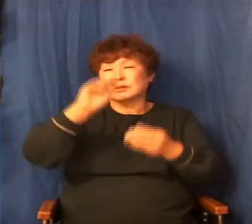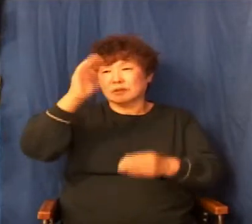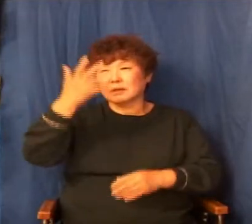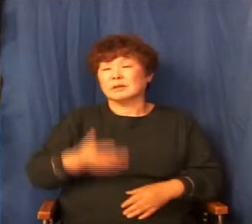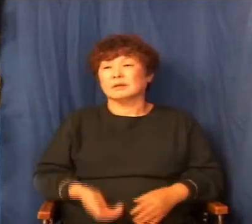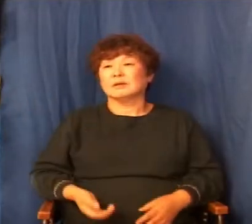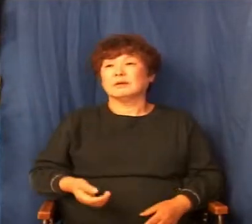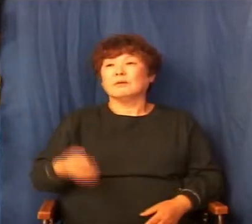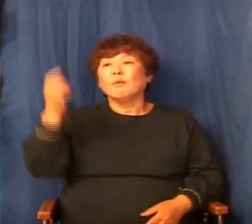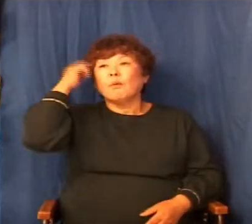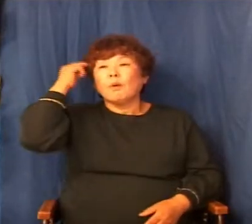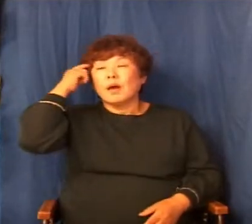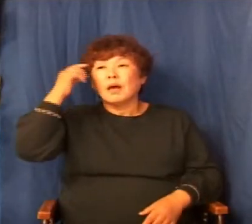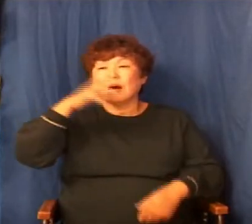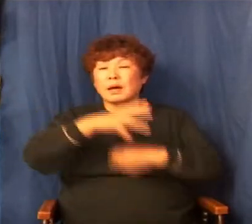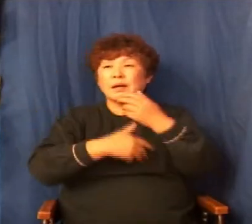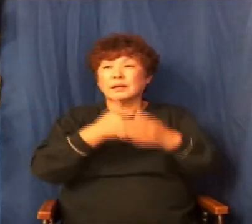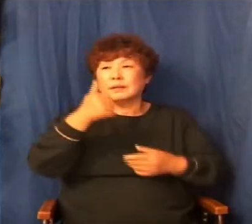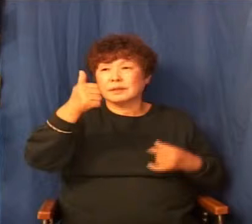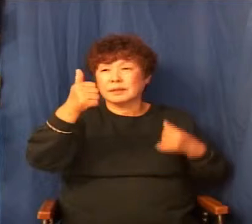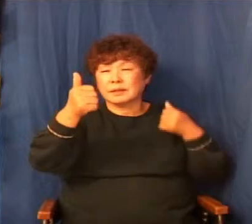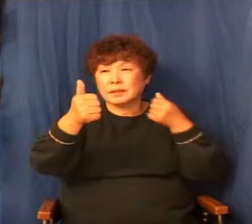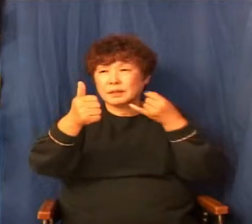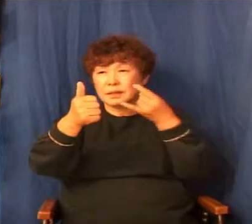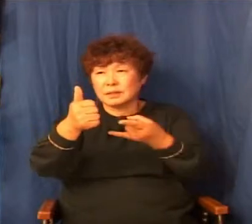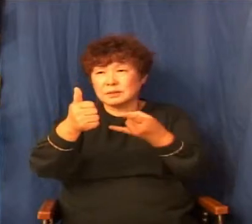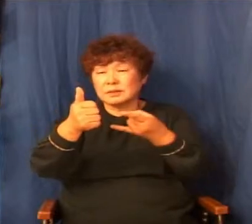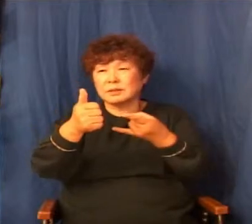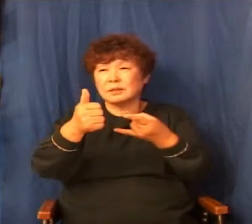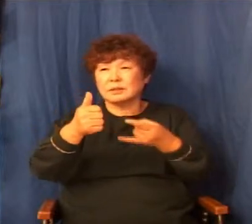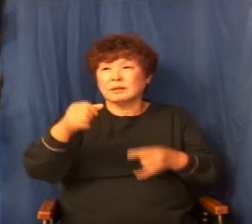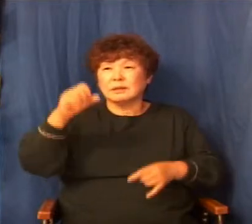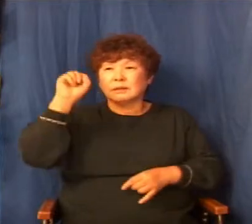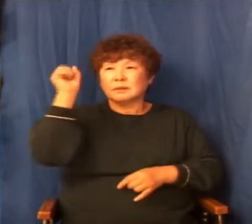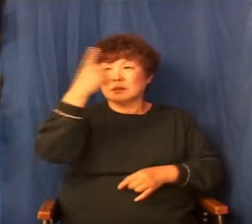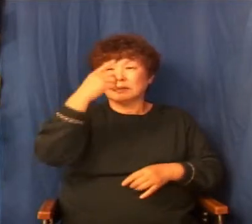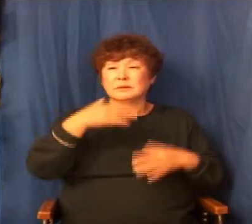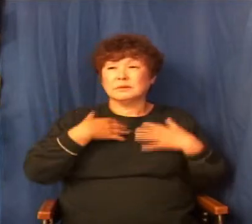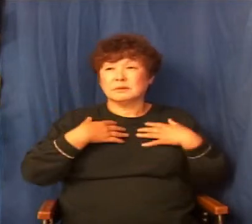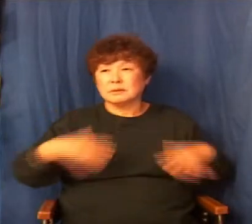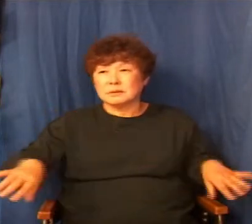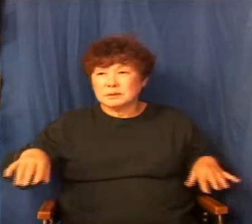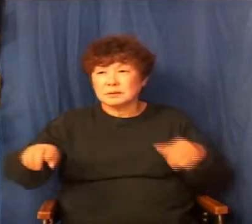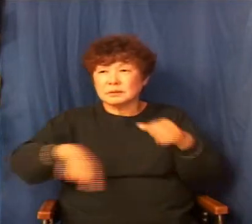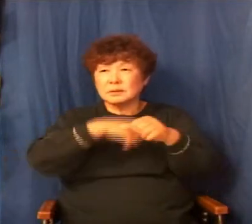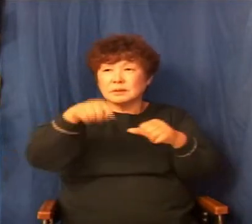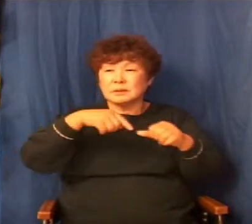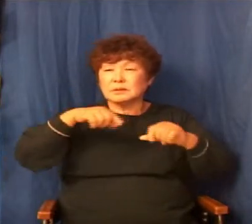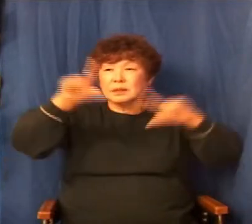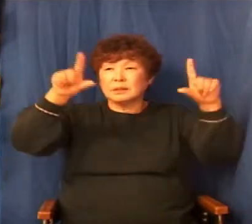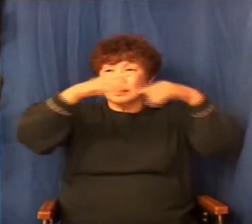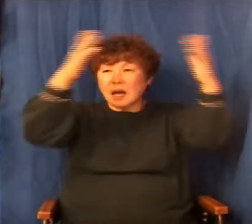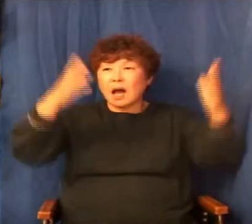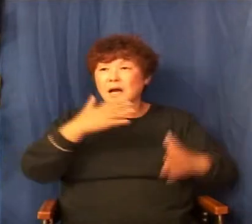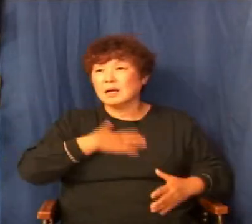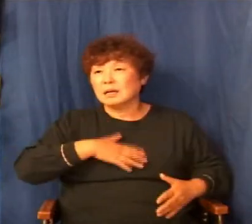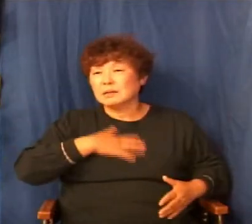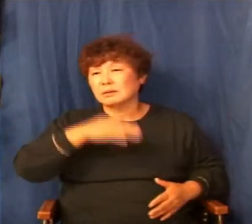그런데 왜 하나님께서는 다윗의 지쳐가는 상황을 아실 텐데 그럼에도 불구하고